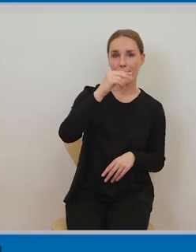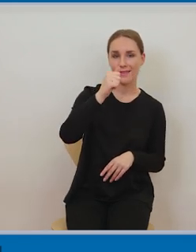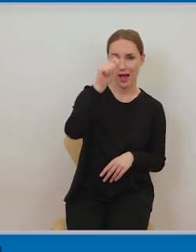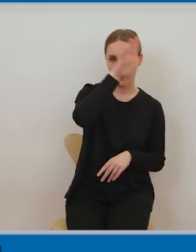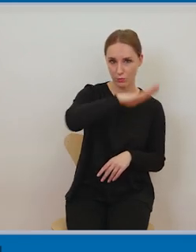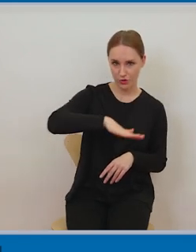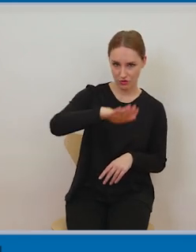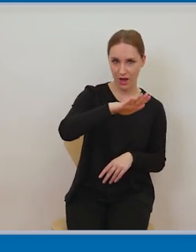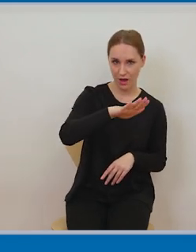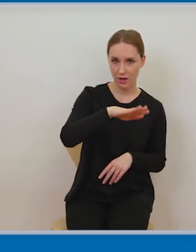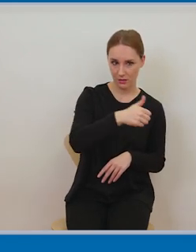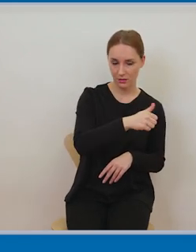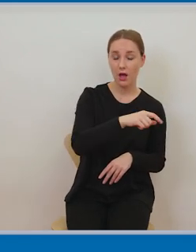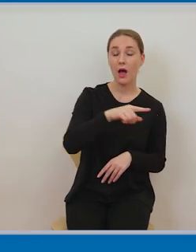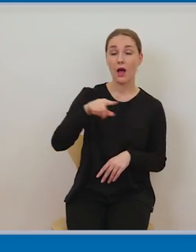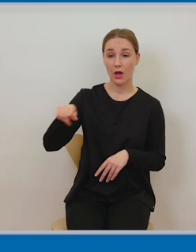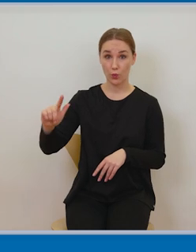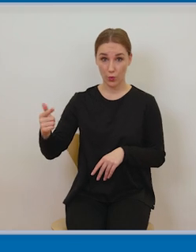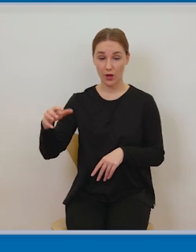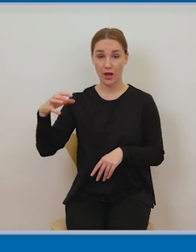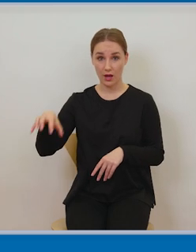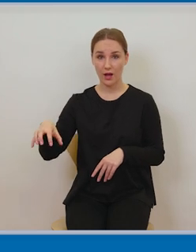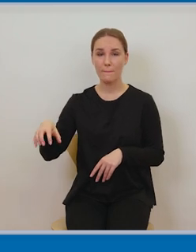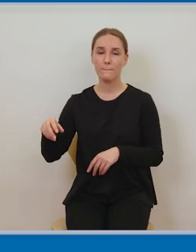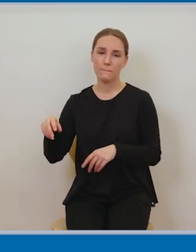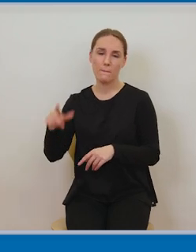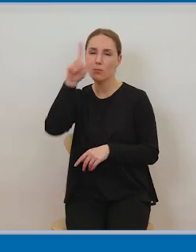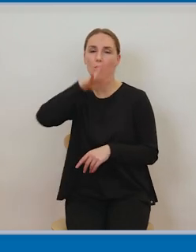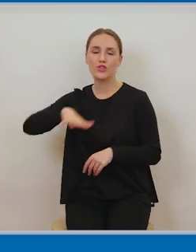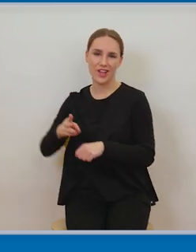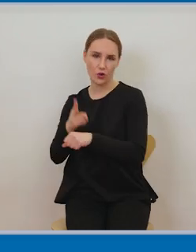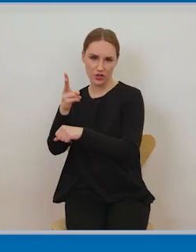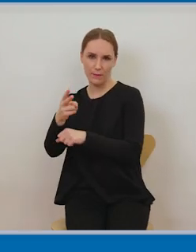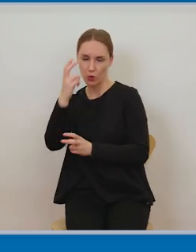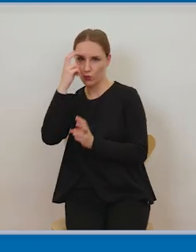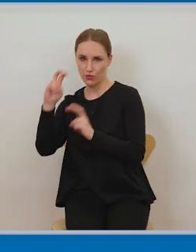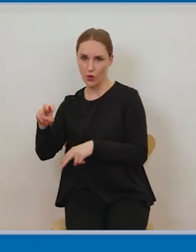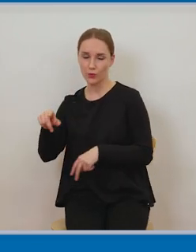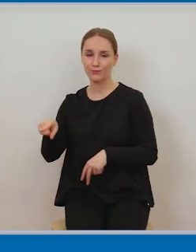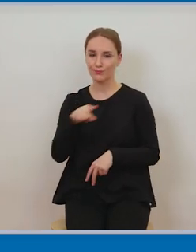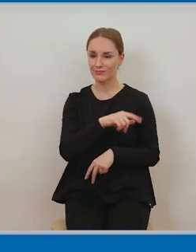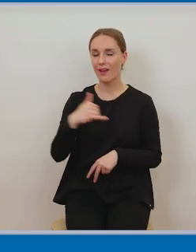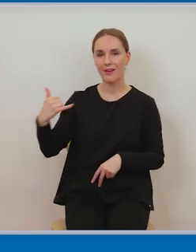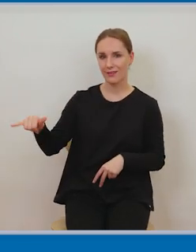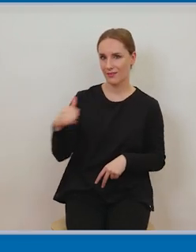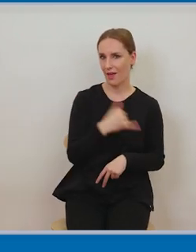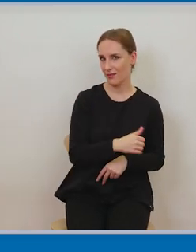domeny publicznej od publicznej dostępności utworu, bo to są bardzo dwie różne sytuacje.